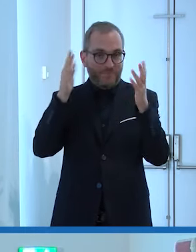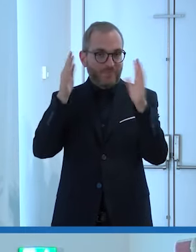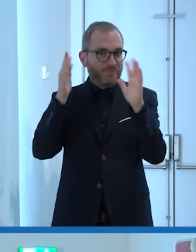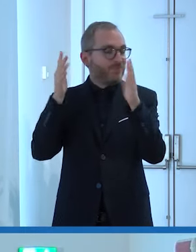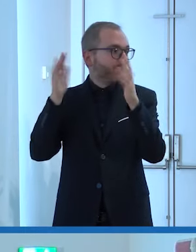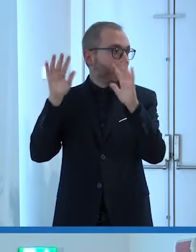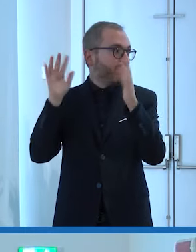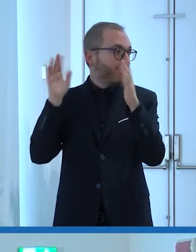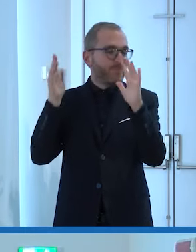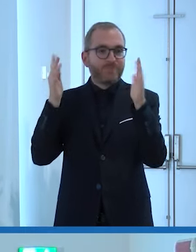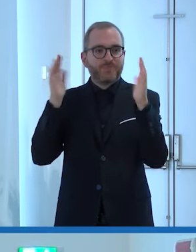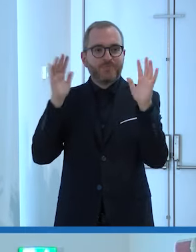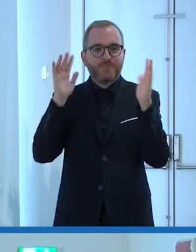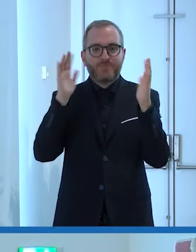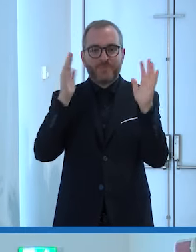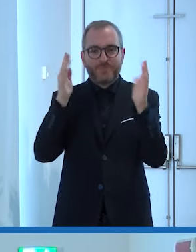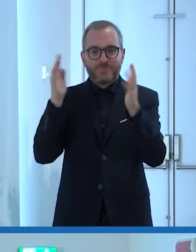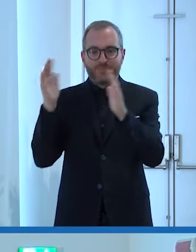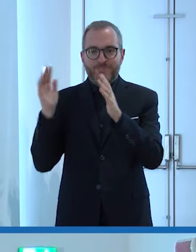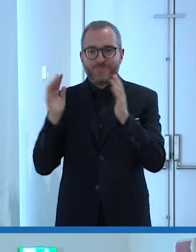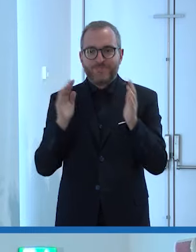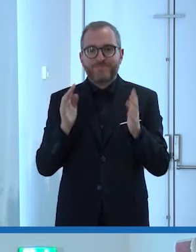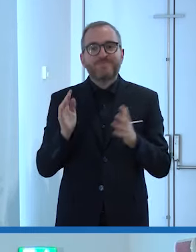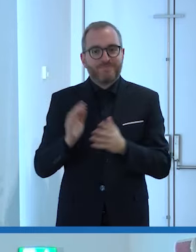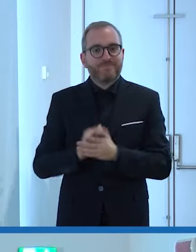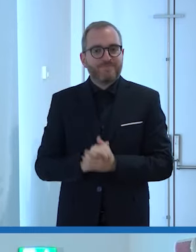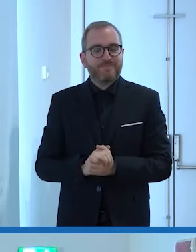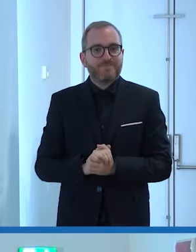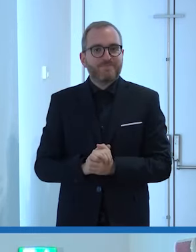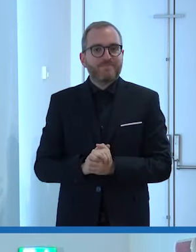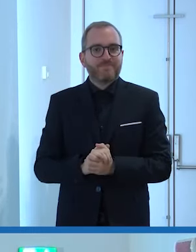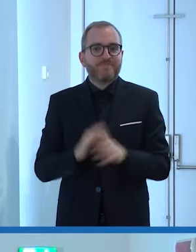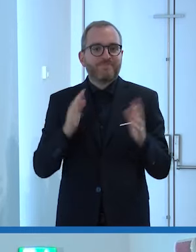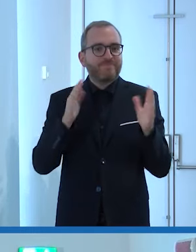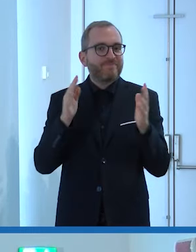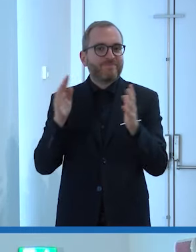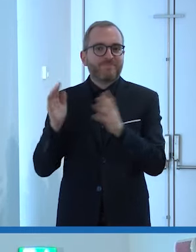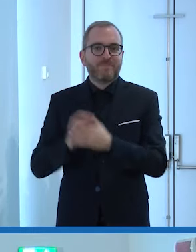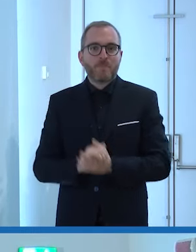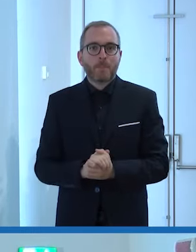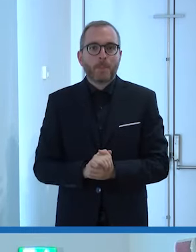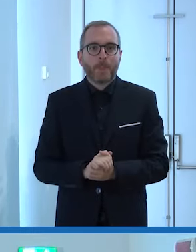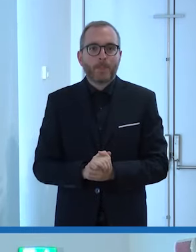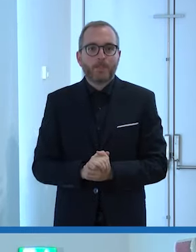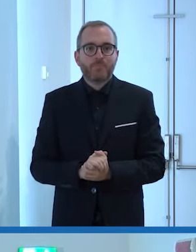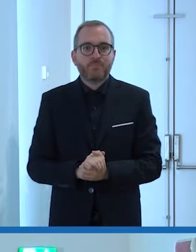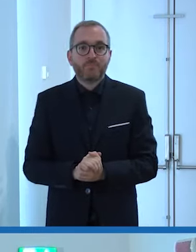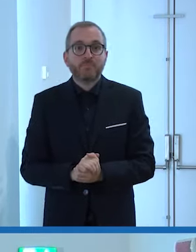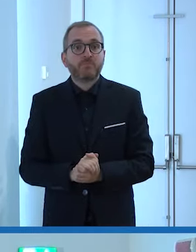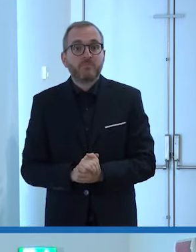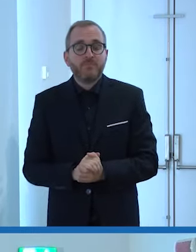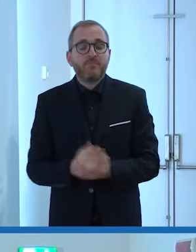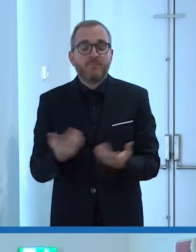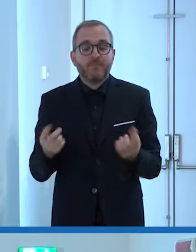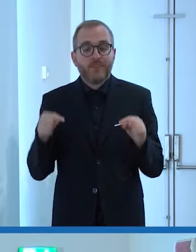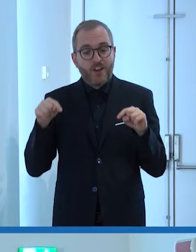Nadia